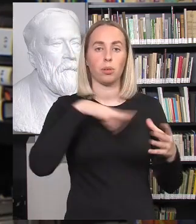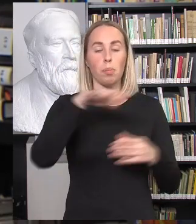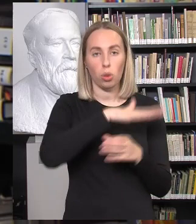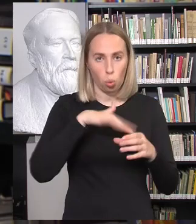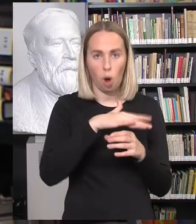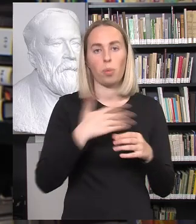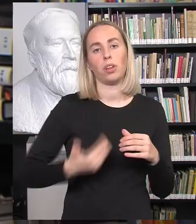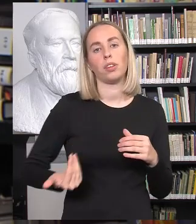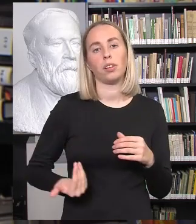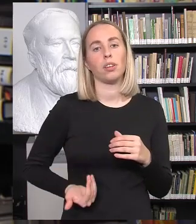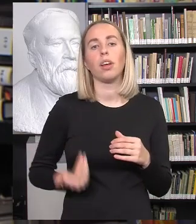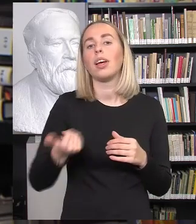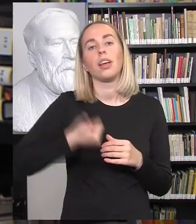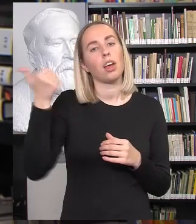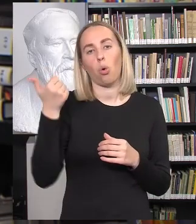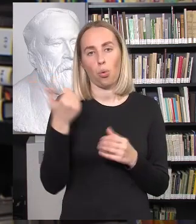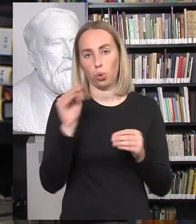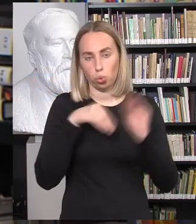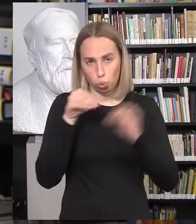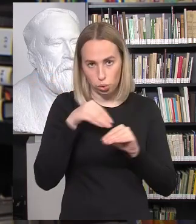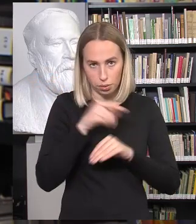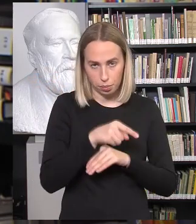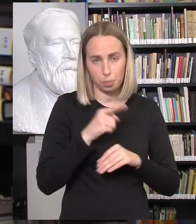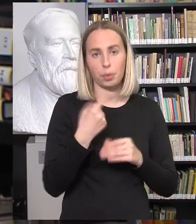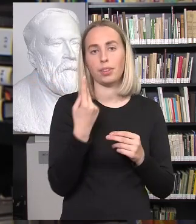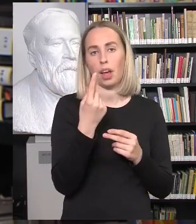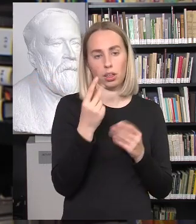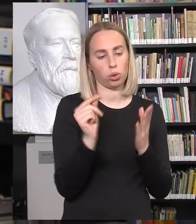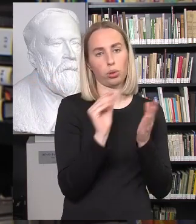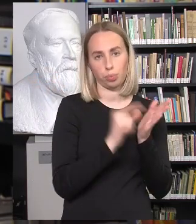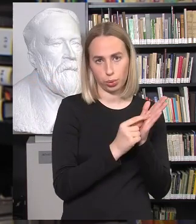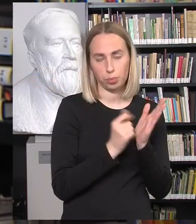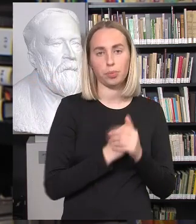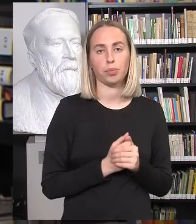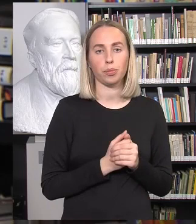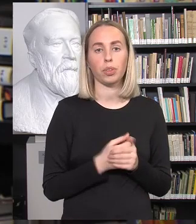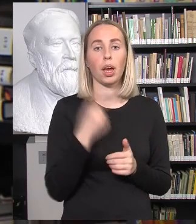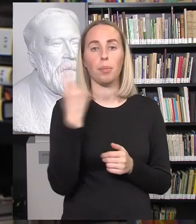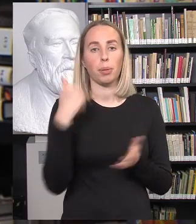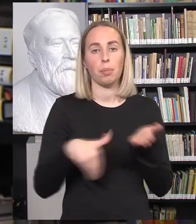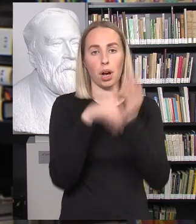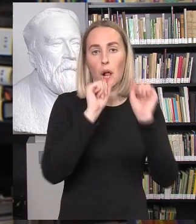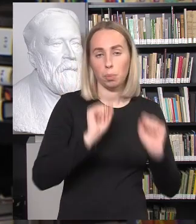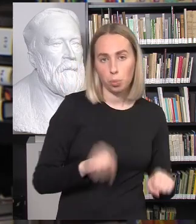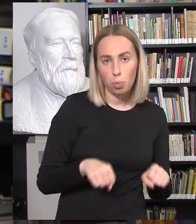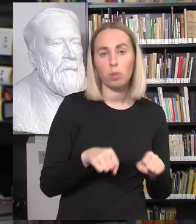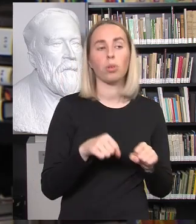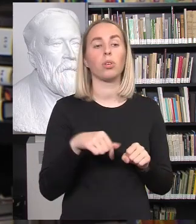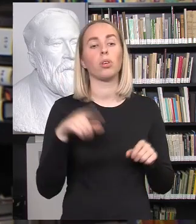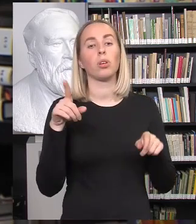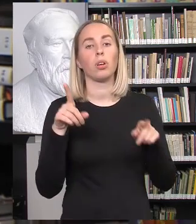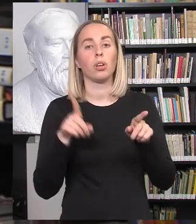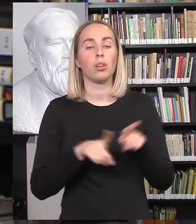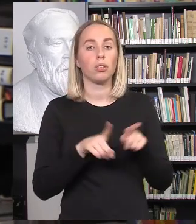skirius vadinasi, sveikato stiprinimas ir saugojimas. Ir tada antras punktas. Moka suteikti pirmąją pagalbą, demonstruoja slaugos ir savirupus